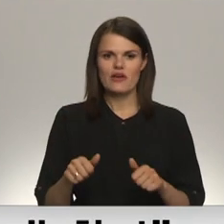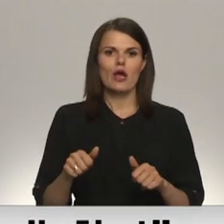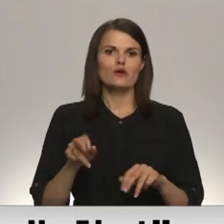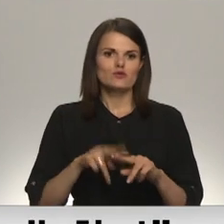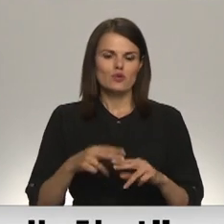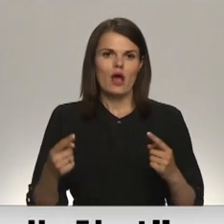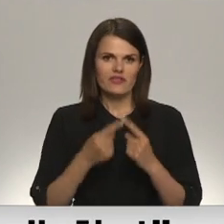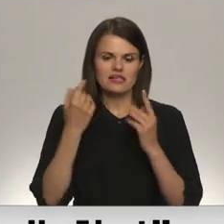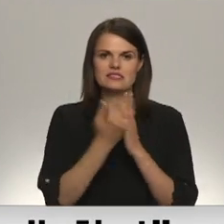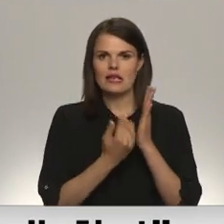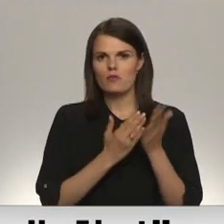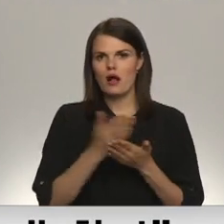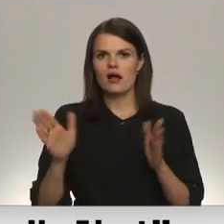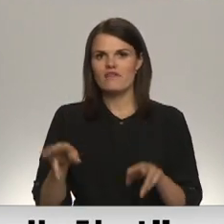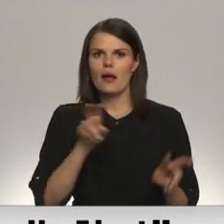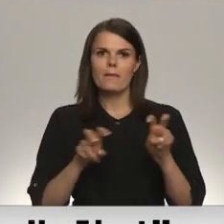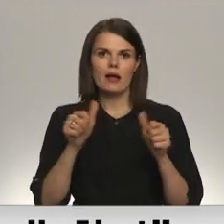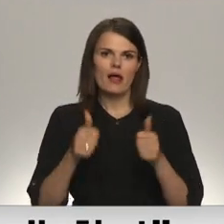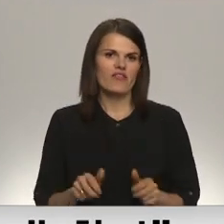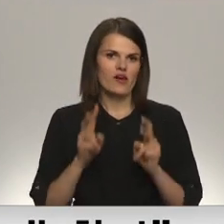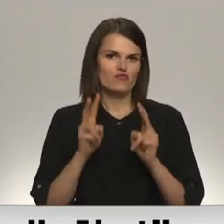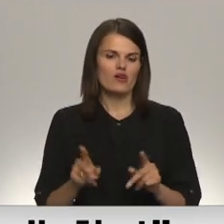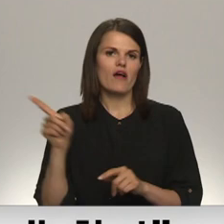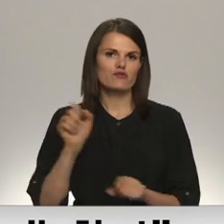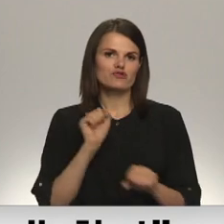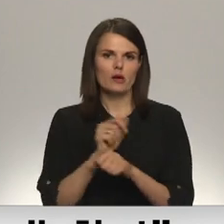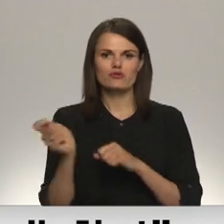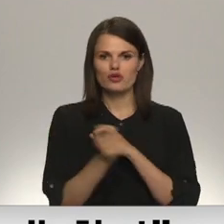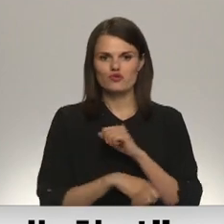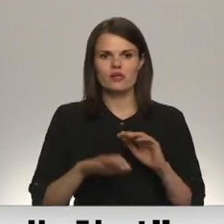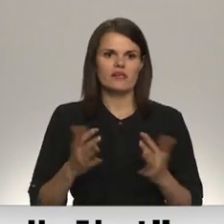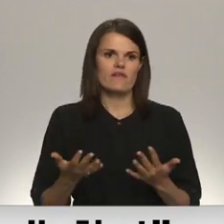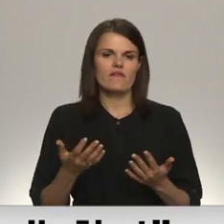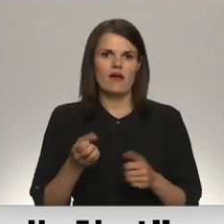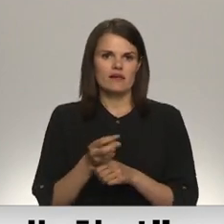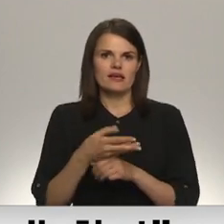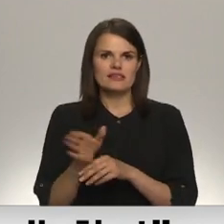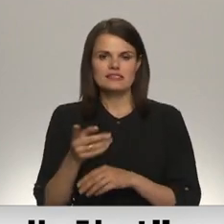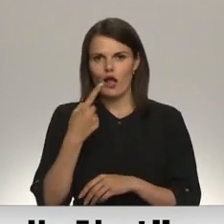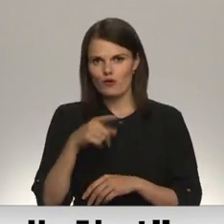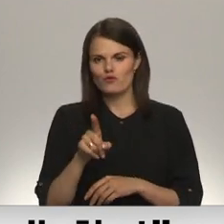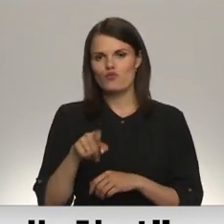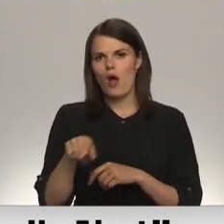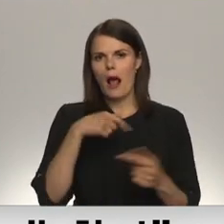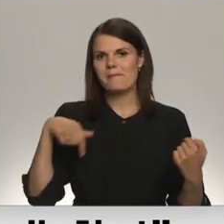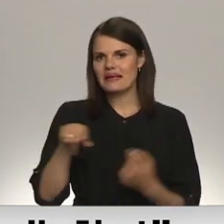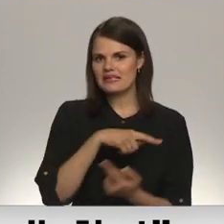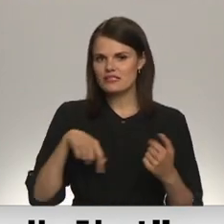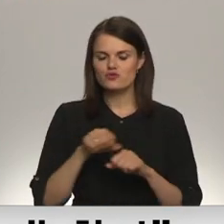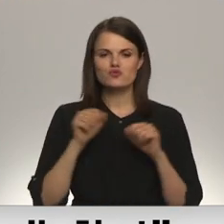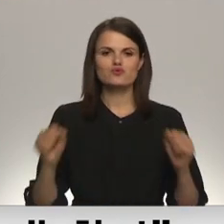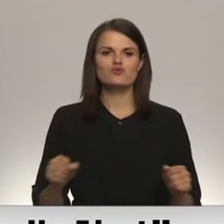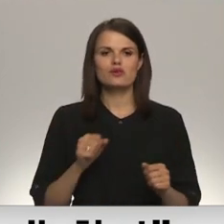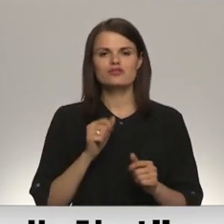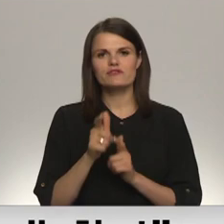Notiecīgi likumiskā kārtībā var meklēt veidu, kā viņus apturēt, sodīt vai izslēgt no aprites. Drošas